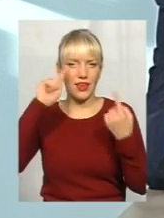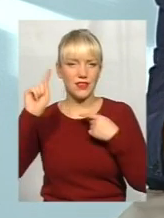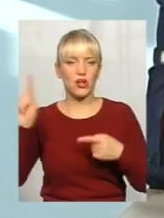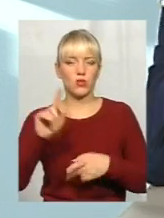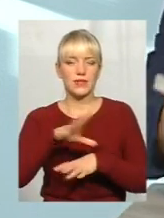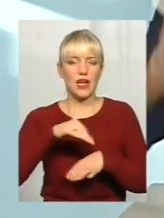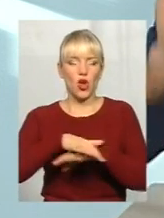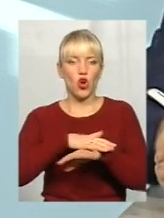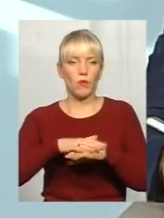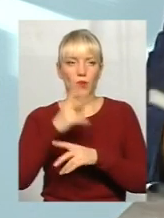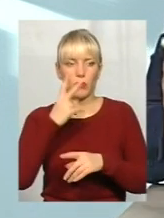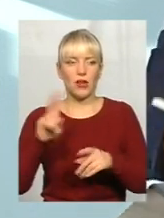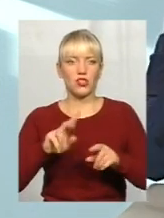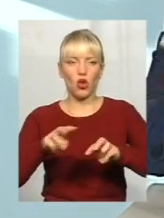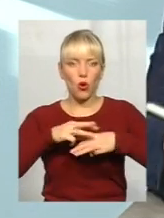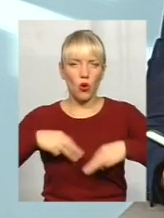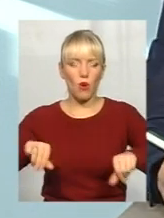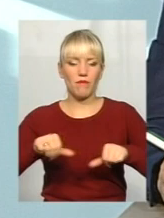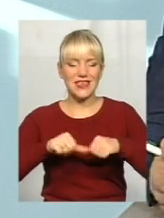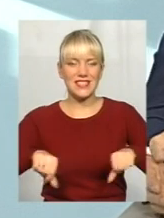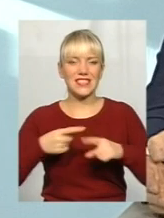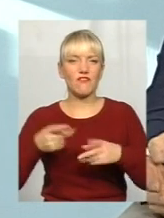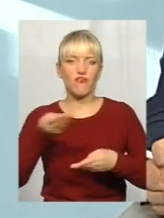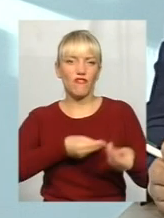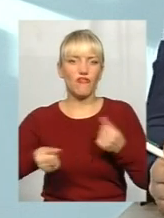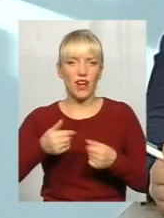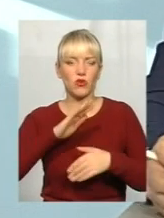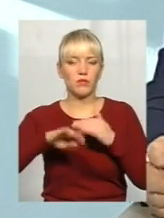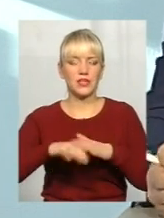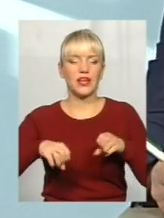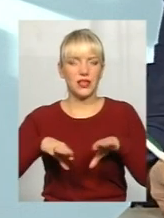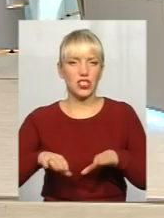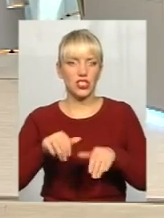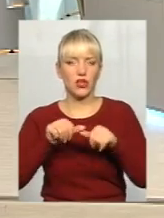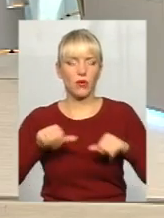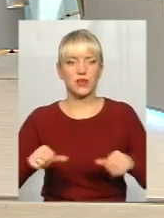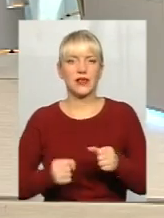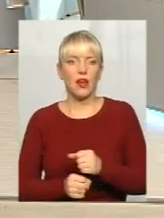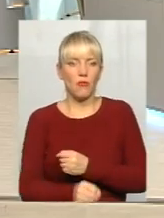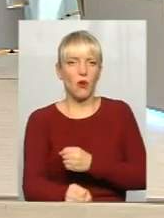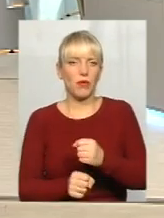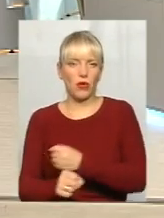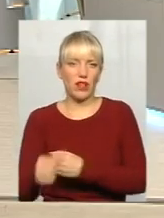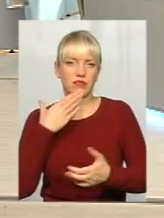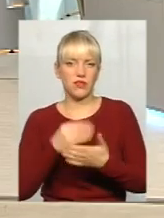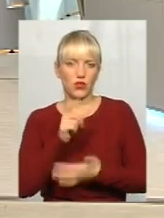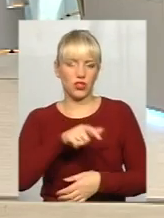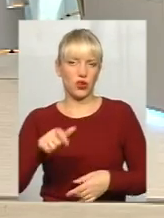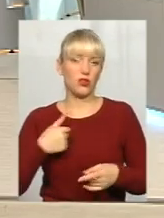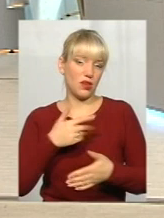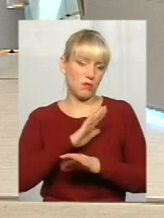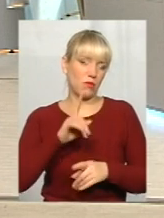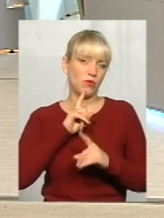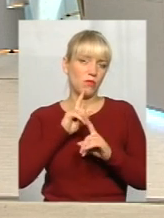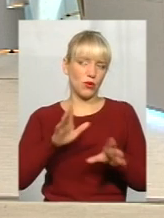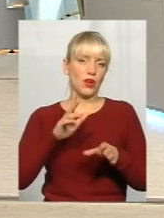побачили, що комісії, це фактично фейкові, завжди підрішення комісії пропихалися свої люди. І ми не будемо проти, якщо їх відмінять.